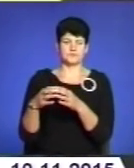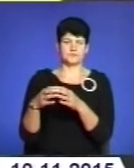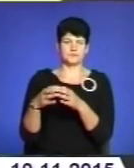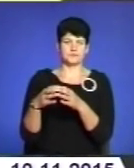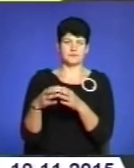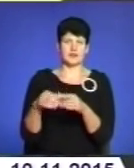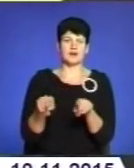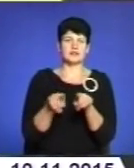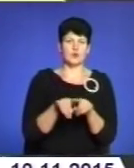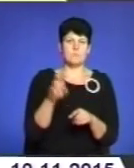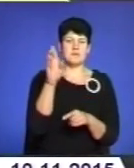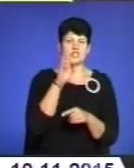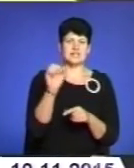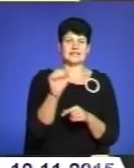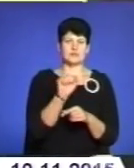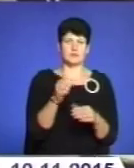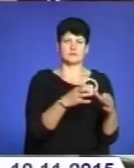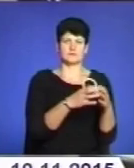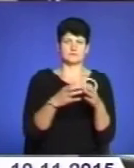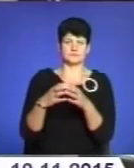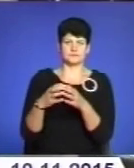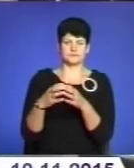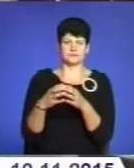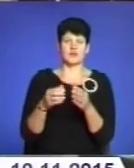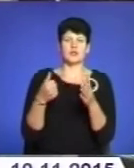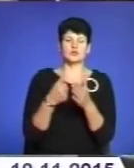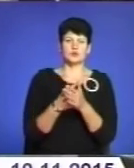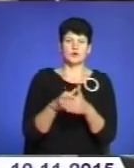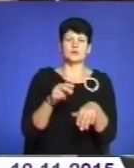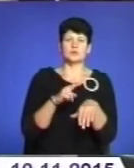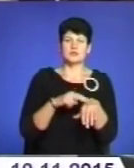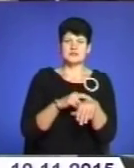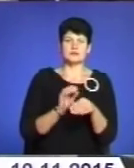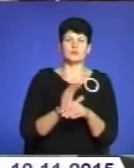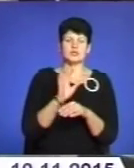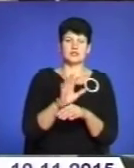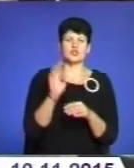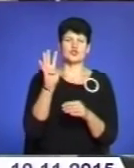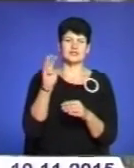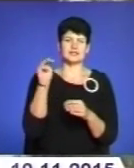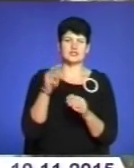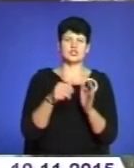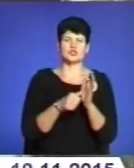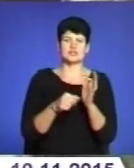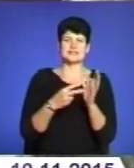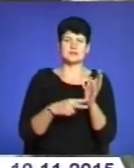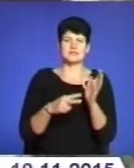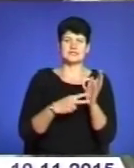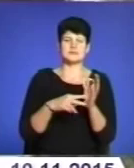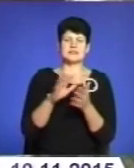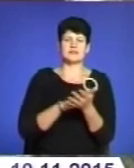також Бережанський і Теребовлянський кущі. До патрульної поліції подали 4776 заяв. 24